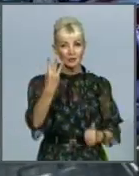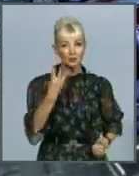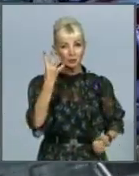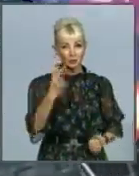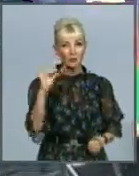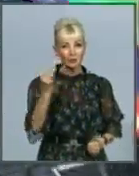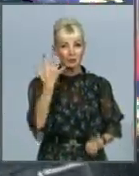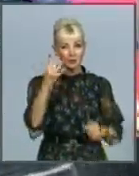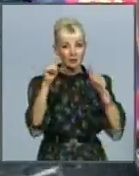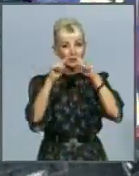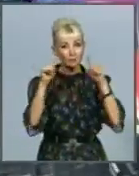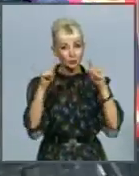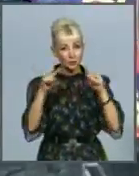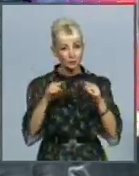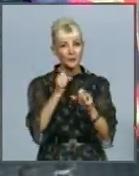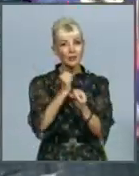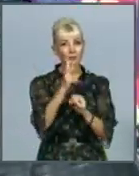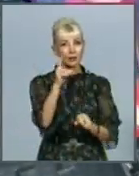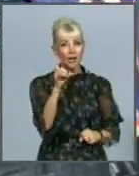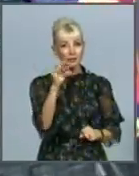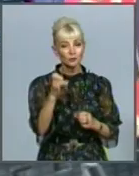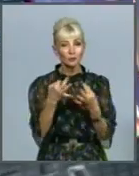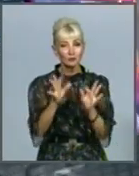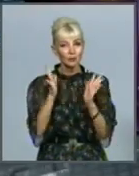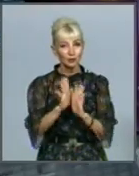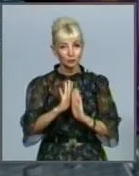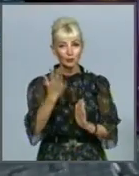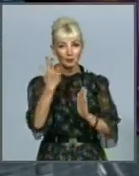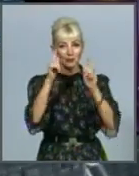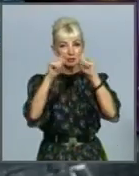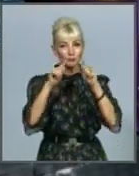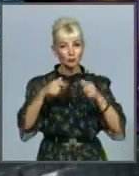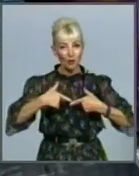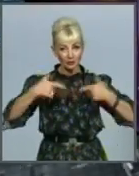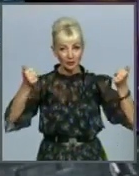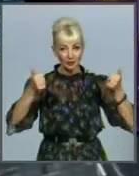та п'ятьма зірками. А роботу казаноду зволили не лише у п'ятизіркових готелях.